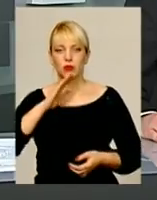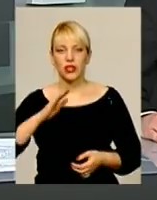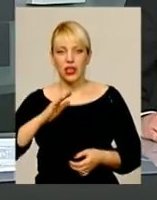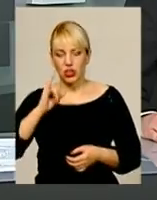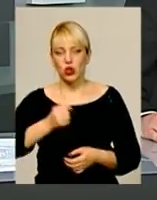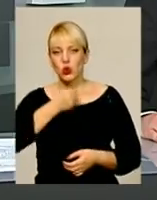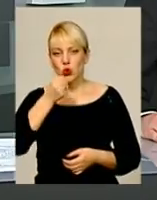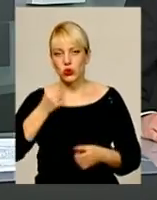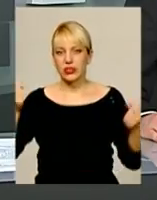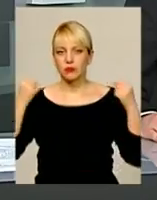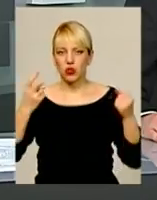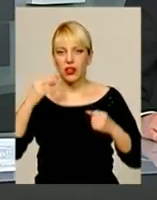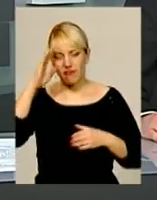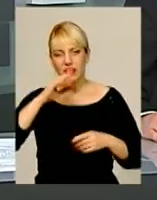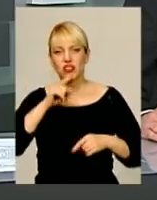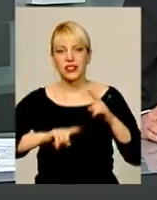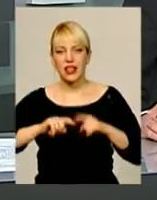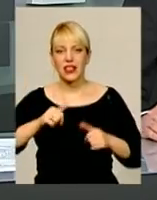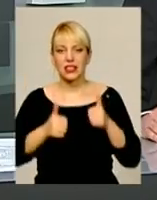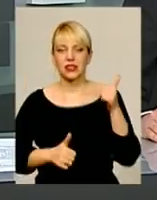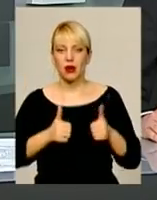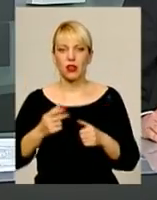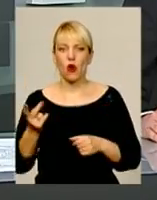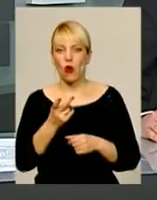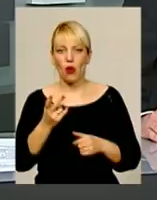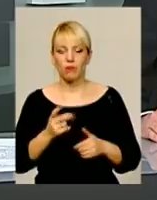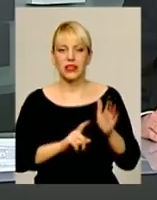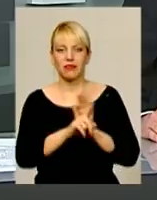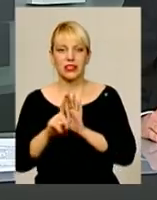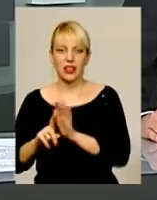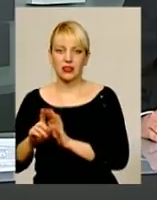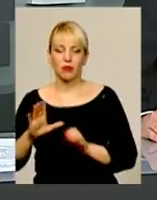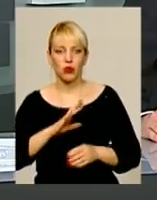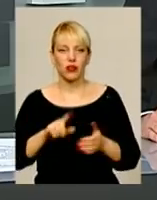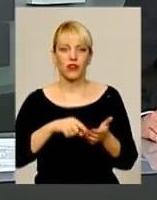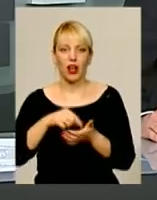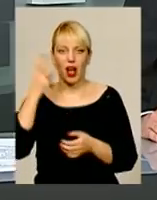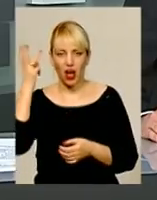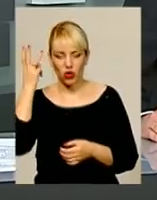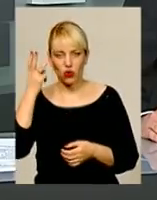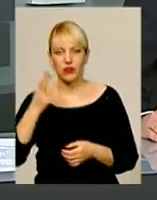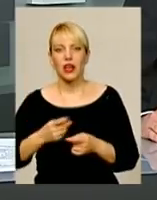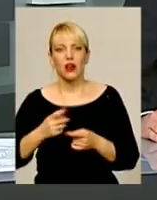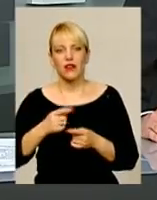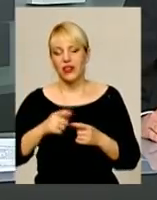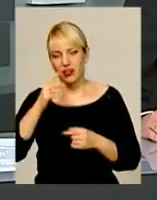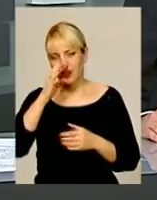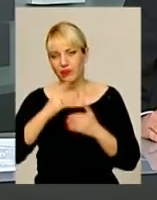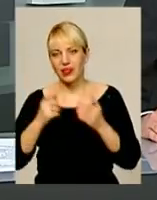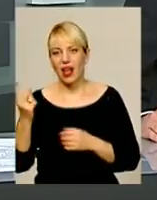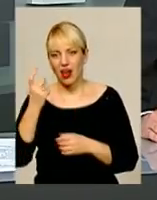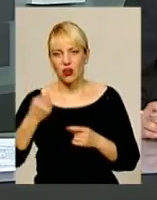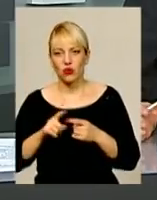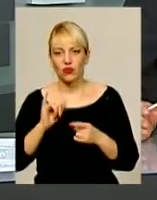дорослі спортсмени на вітчазняних змаганнях. Обидва старти одночасно відбулися в Харкові, молодші тхеквондисти до трійки